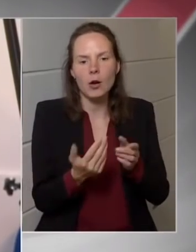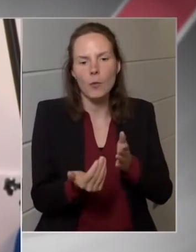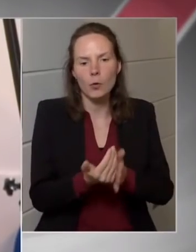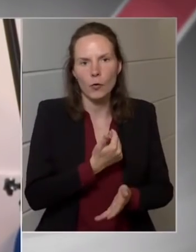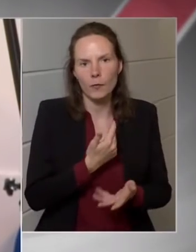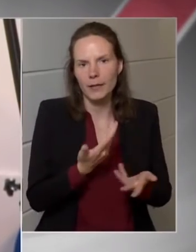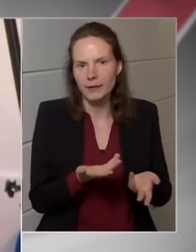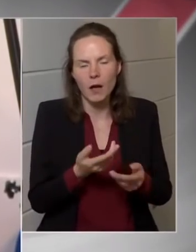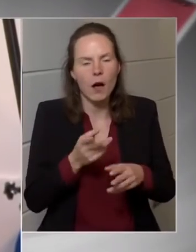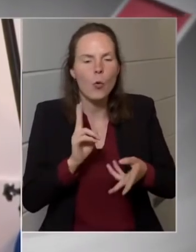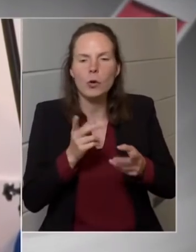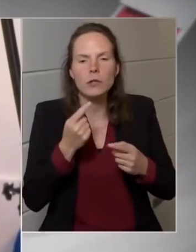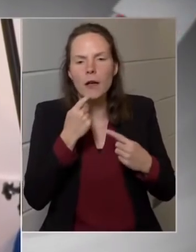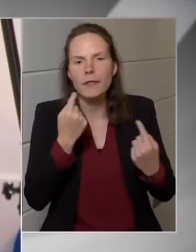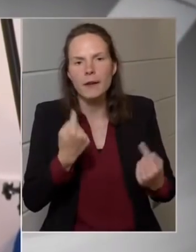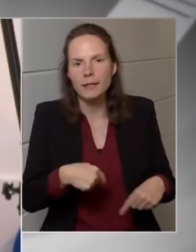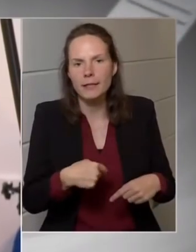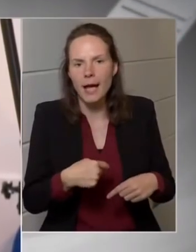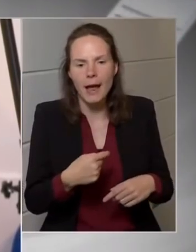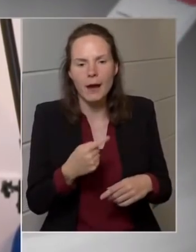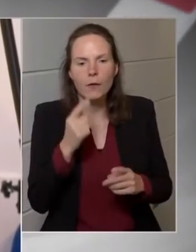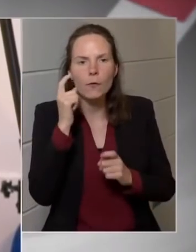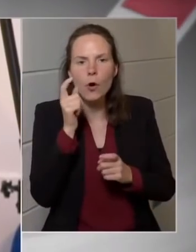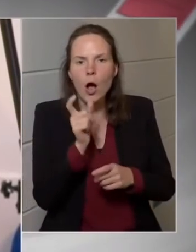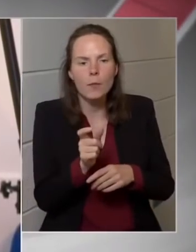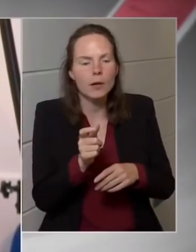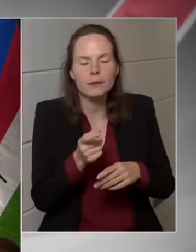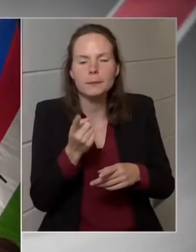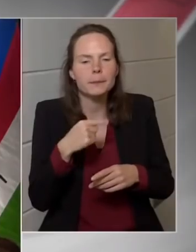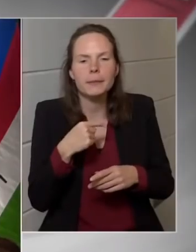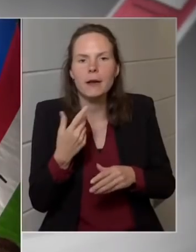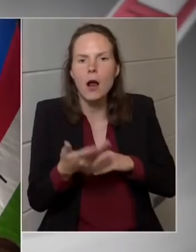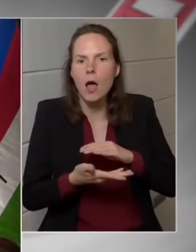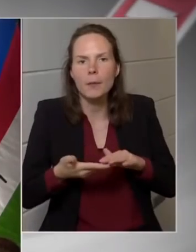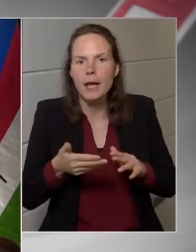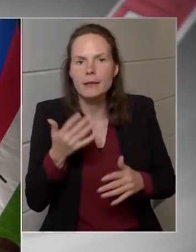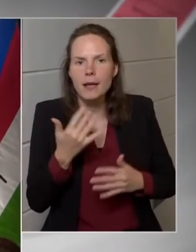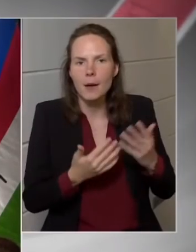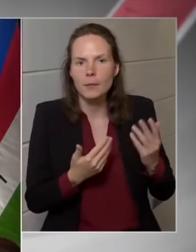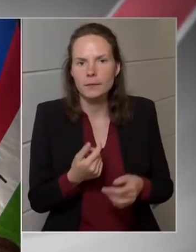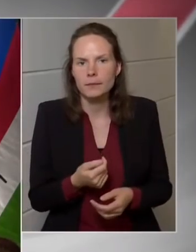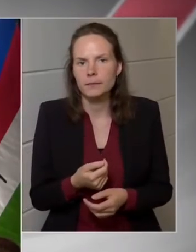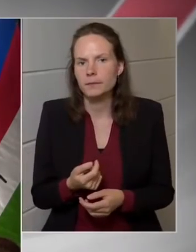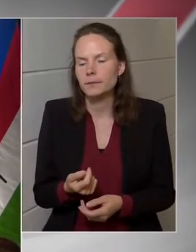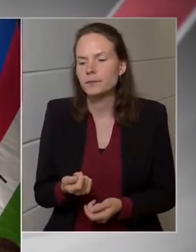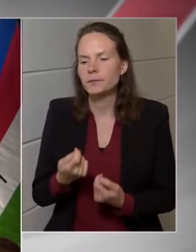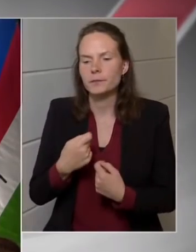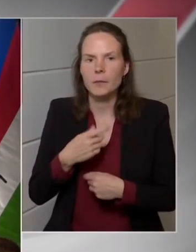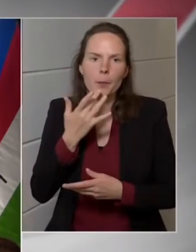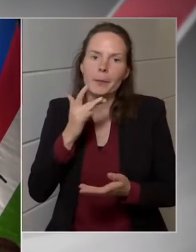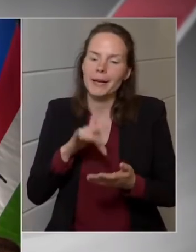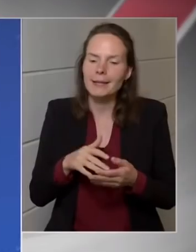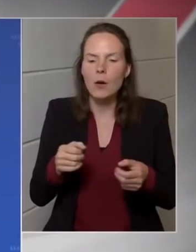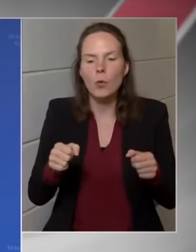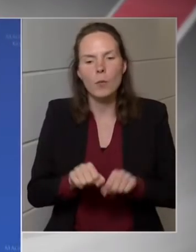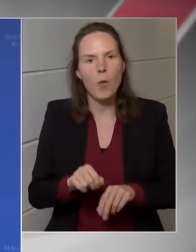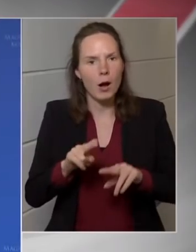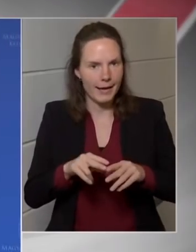extra profitnak? Hogyan definiálják ezt a fogalmat, hogy mi alapján számolják? Hogy mondjuk egy például, mondjuk bankrendszer jó, csak hogy